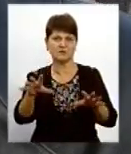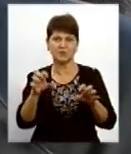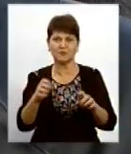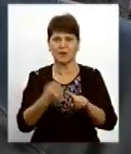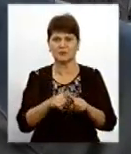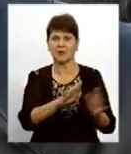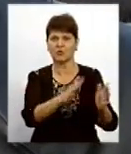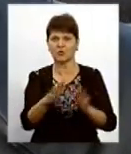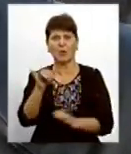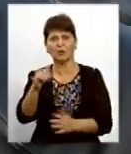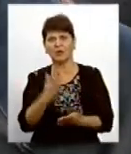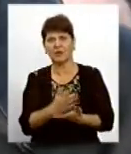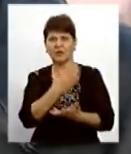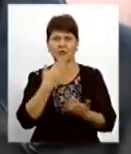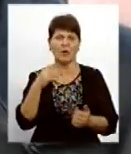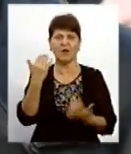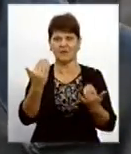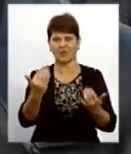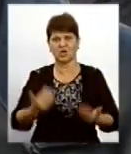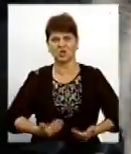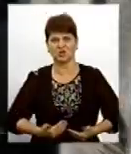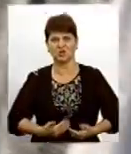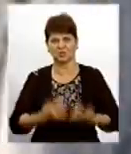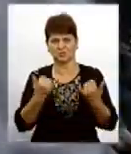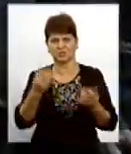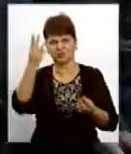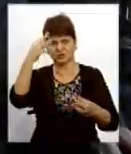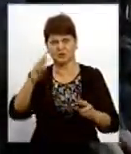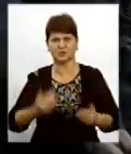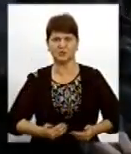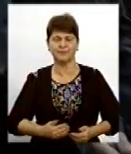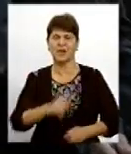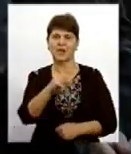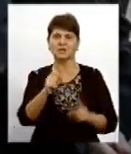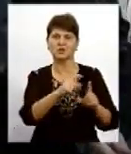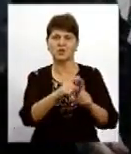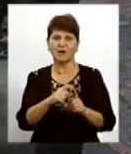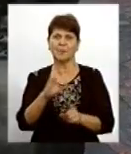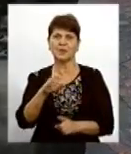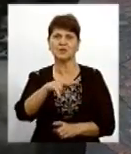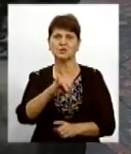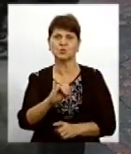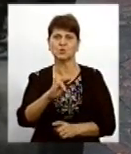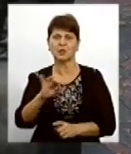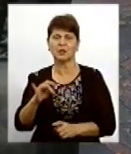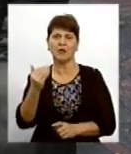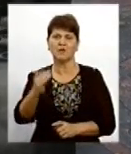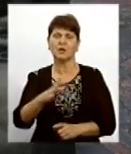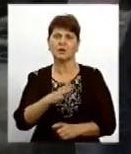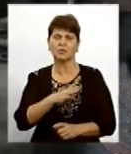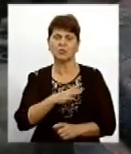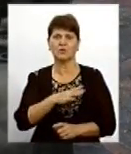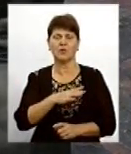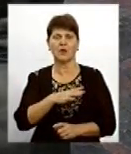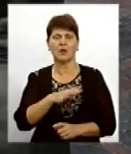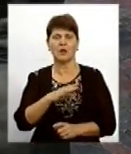що є, що нема. Вони живуть сучасним життям. За словами Василя Слюсаренка, він брав участь у бойовому радянсько